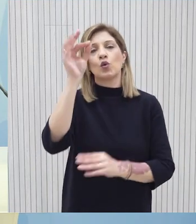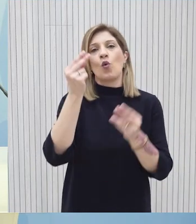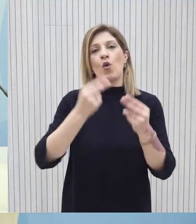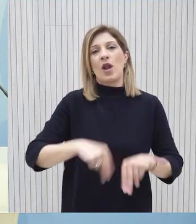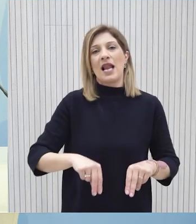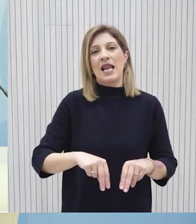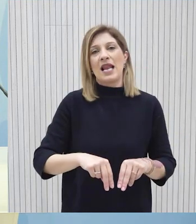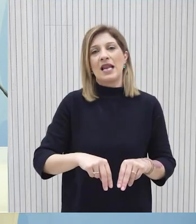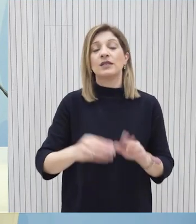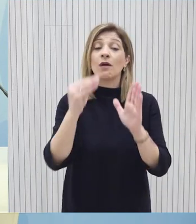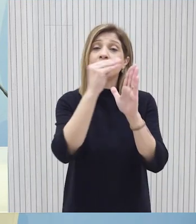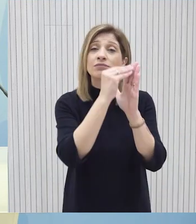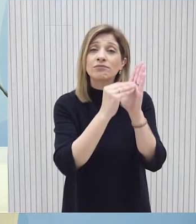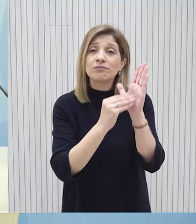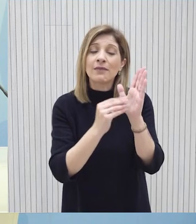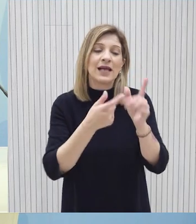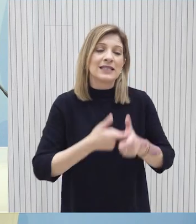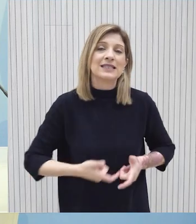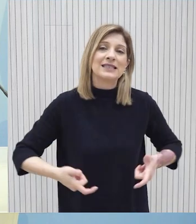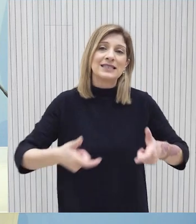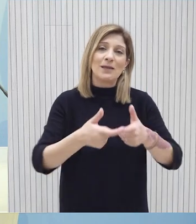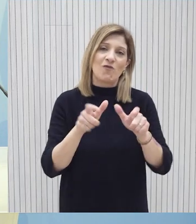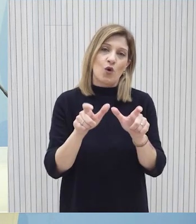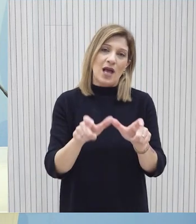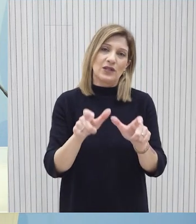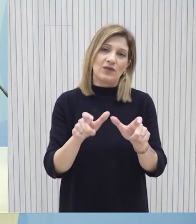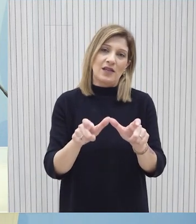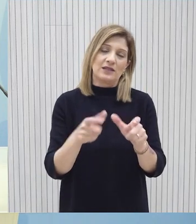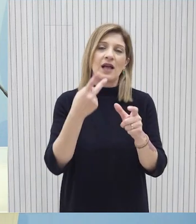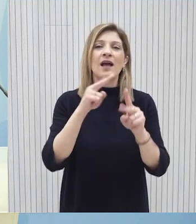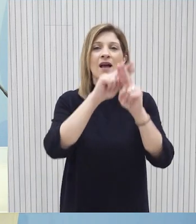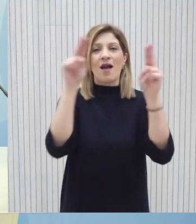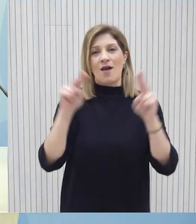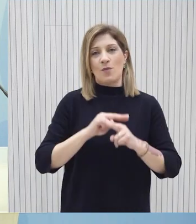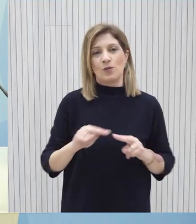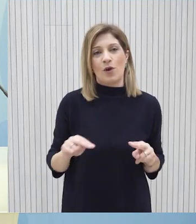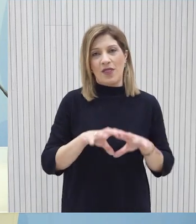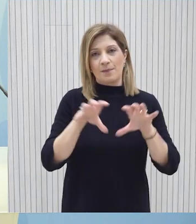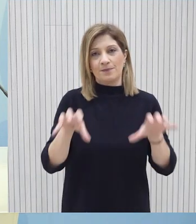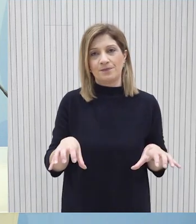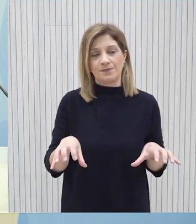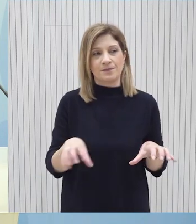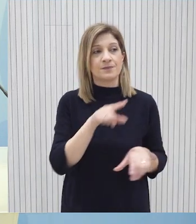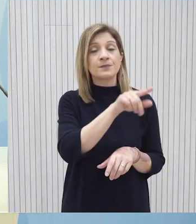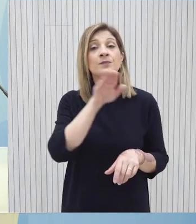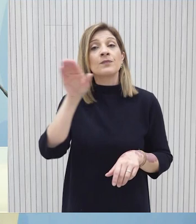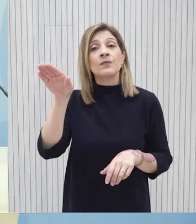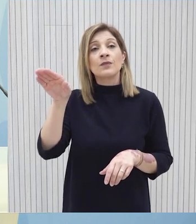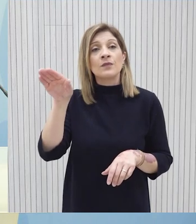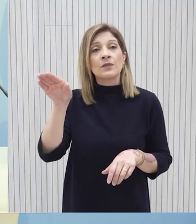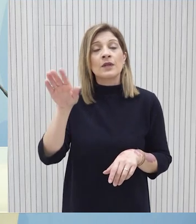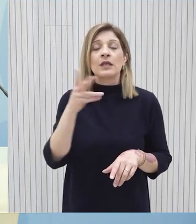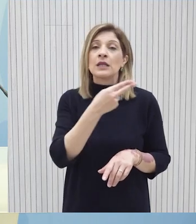των ψηφισμάτων του Συμβουλίου Ασφαλείας δηλαδή στην βάση λύσης της Ζωνικής Δικαιοτικής Ομοσπονδίας Κύριε Πρόσωπε